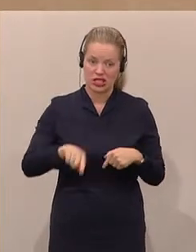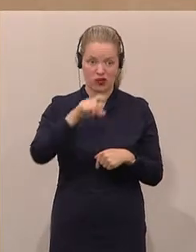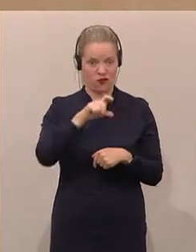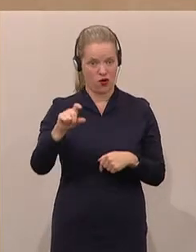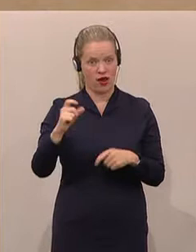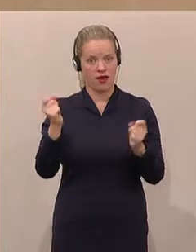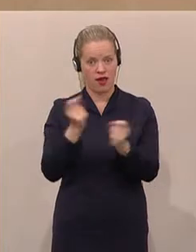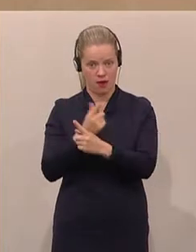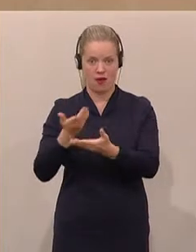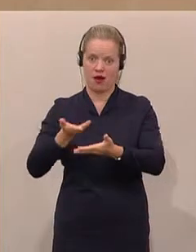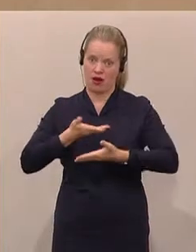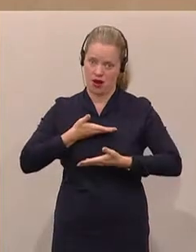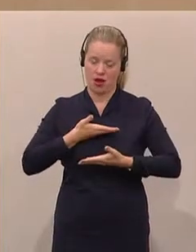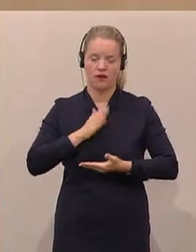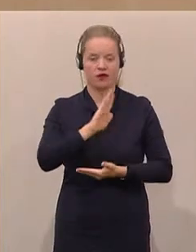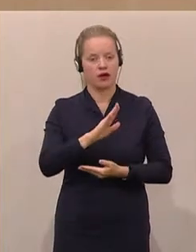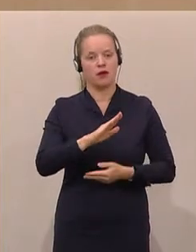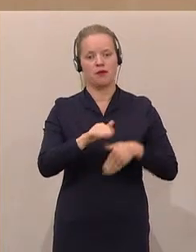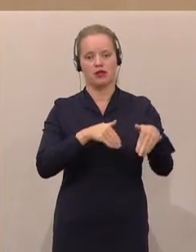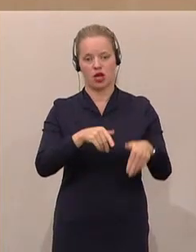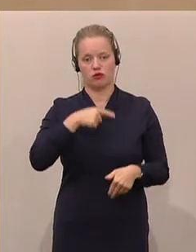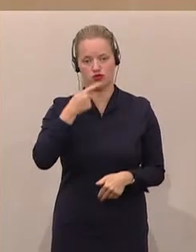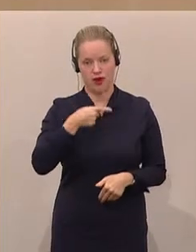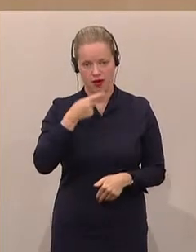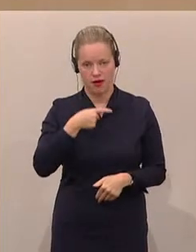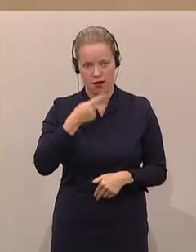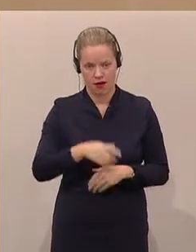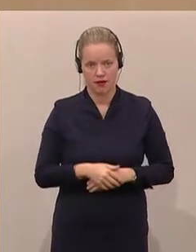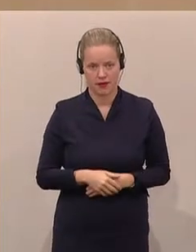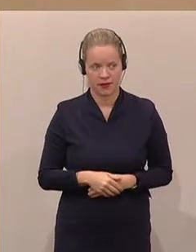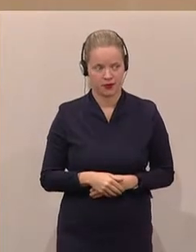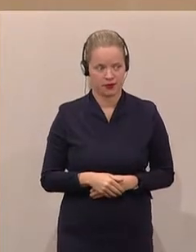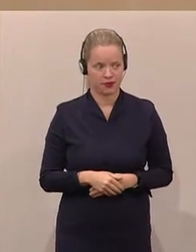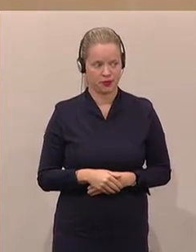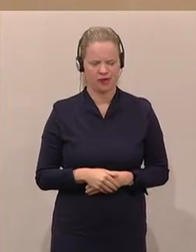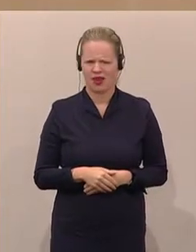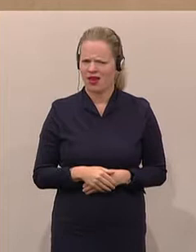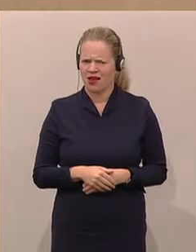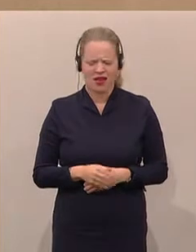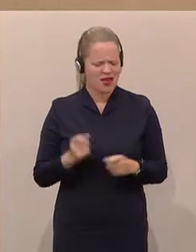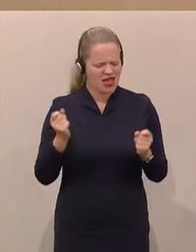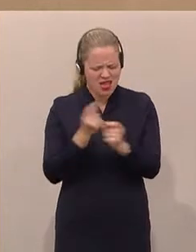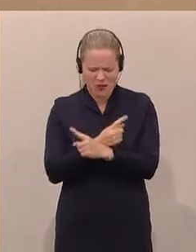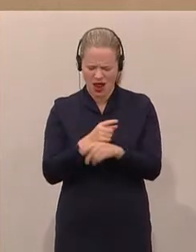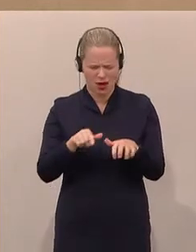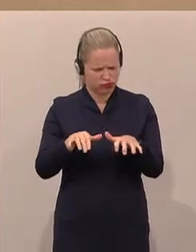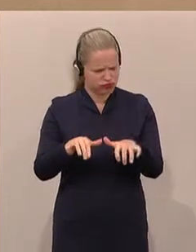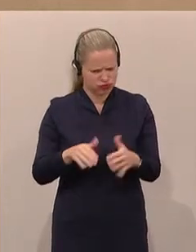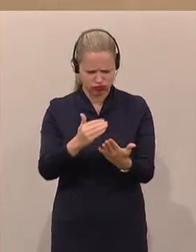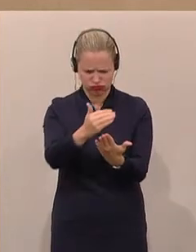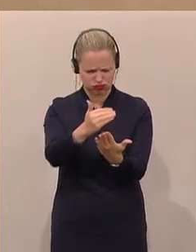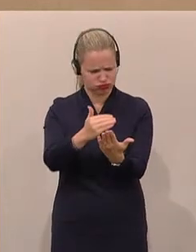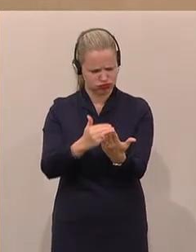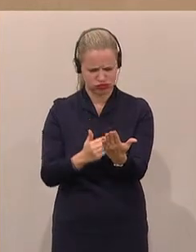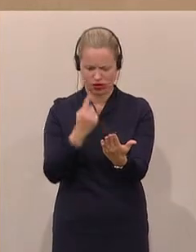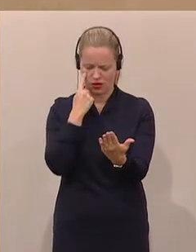erreicht von Ihrem Ministeriumssprecher, die wirklich auf eine beispielhafte Art und Weise vor